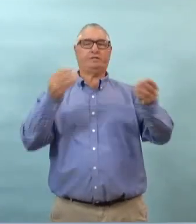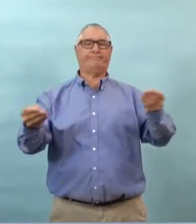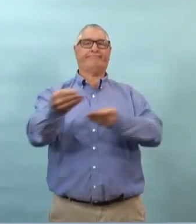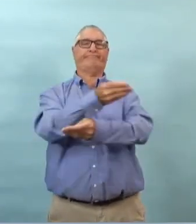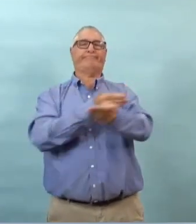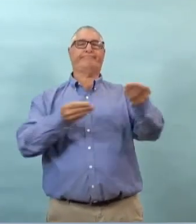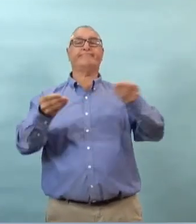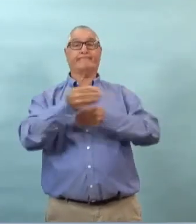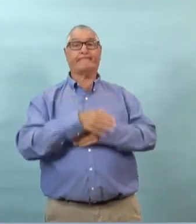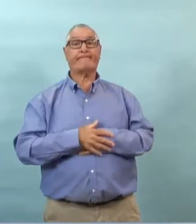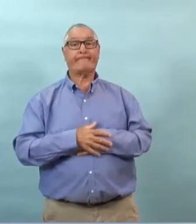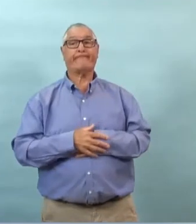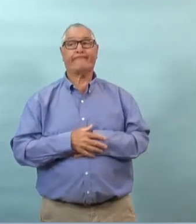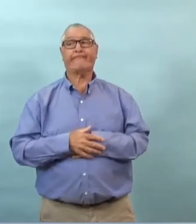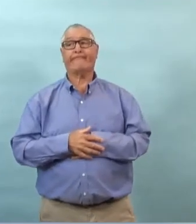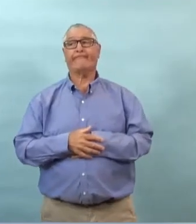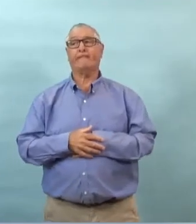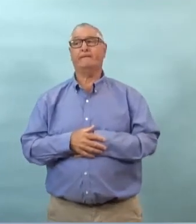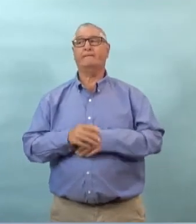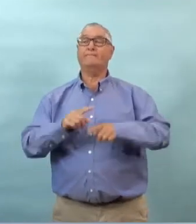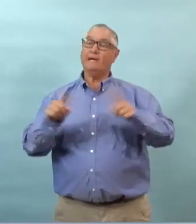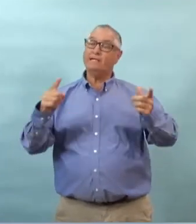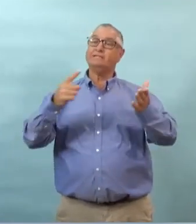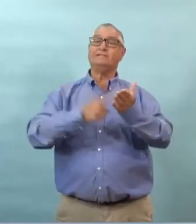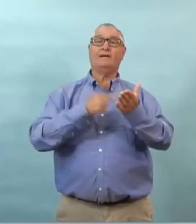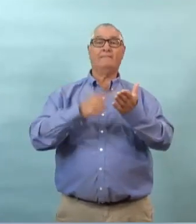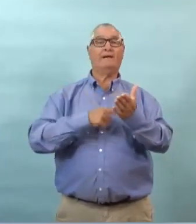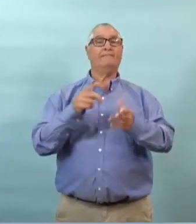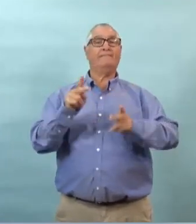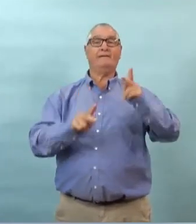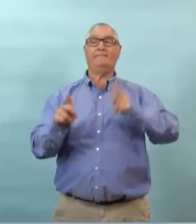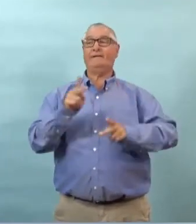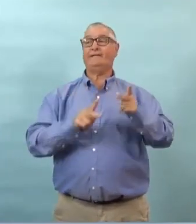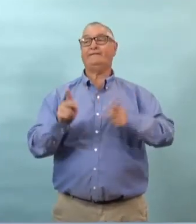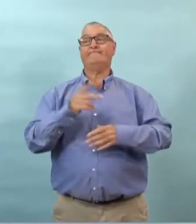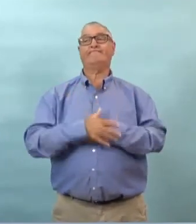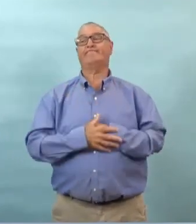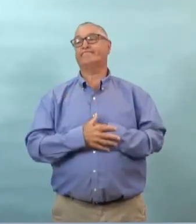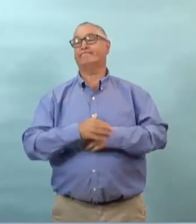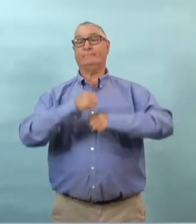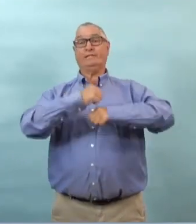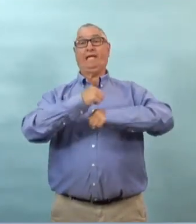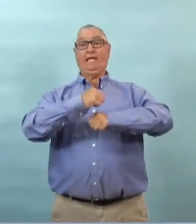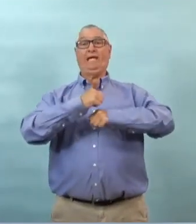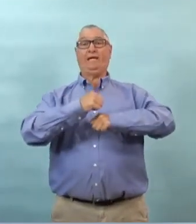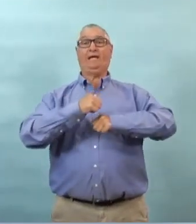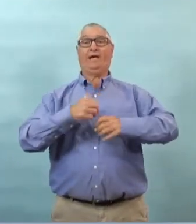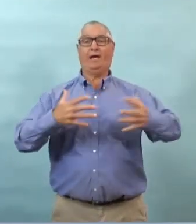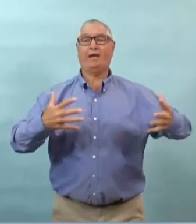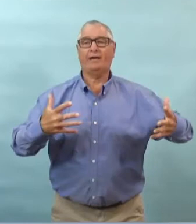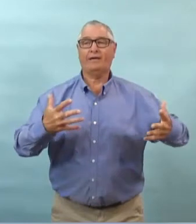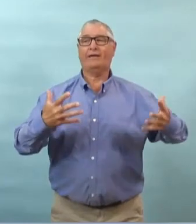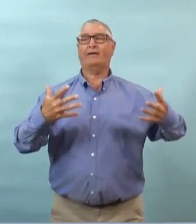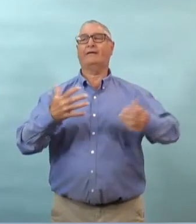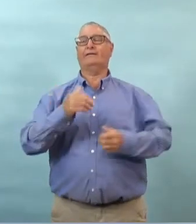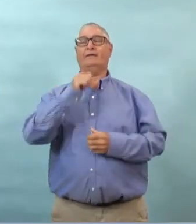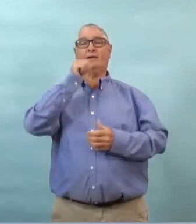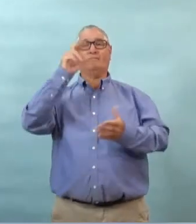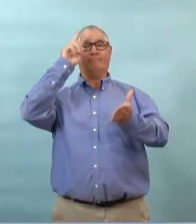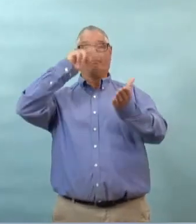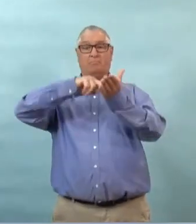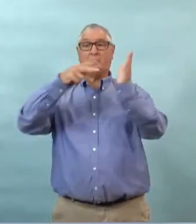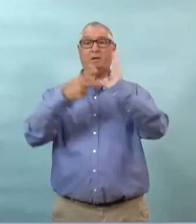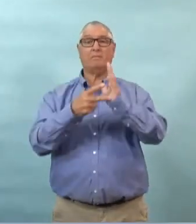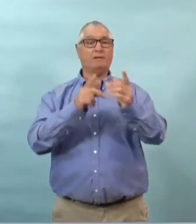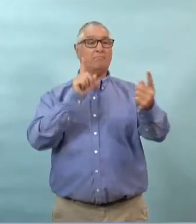les gens des fois baissent leurs gardes des fois les gens se retrouvent dans une